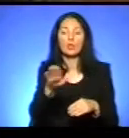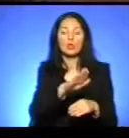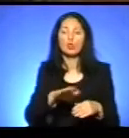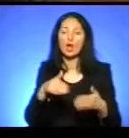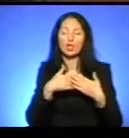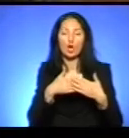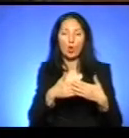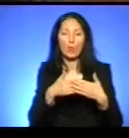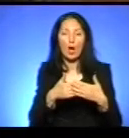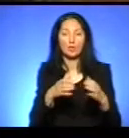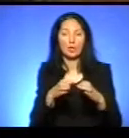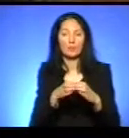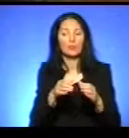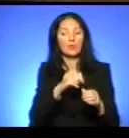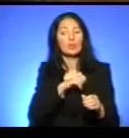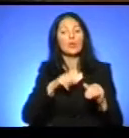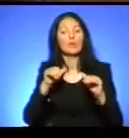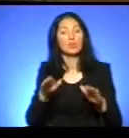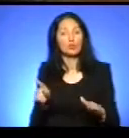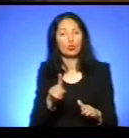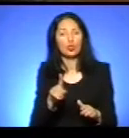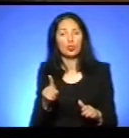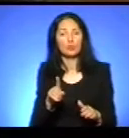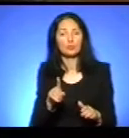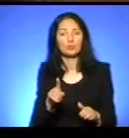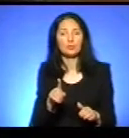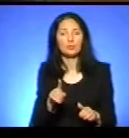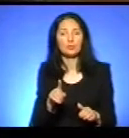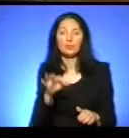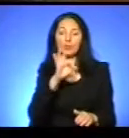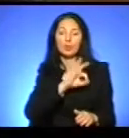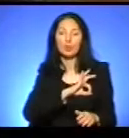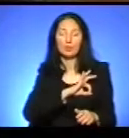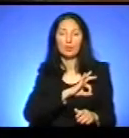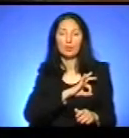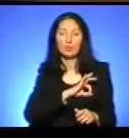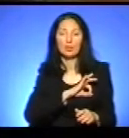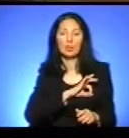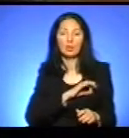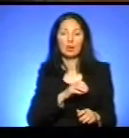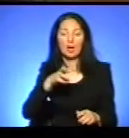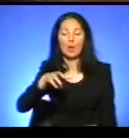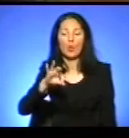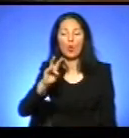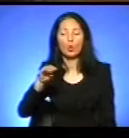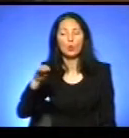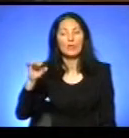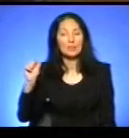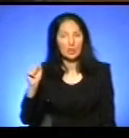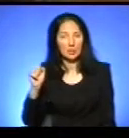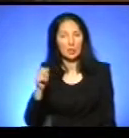громади, самі вирішують, чи використатися монетизацією, чи